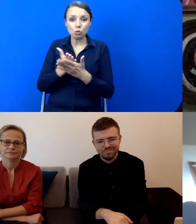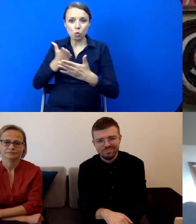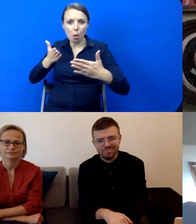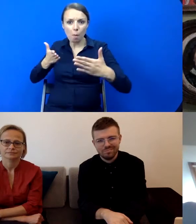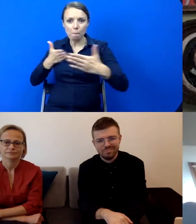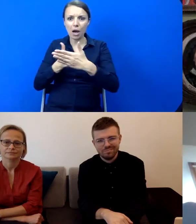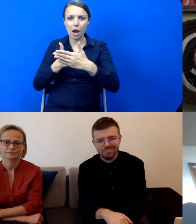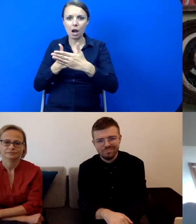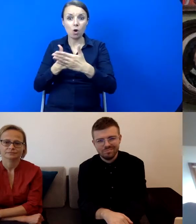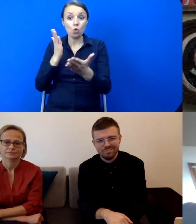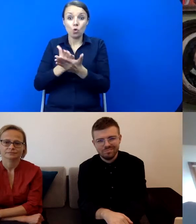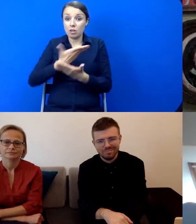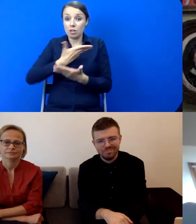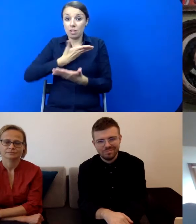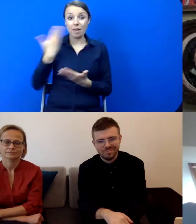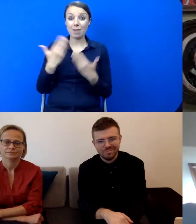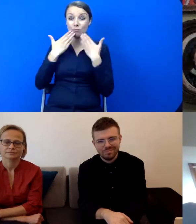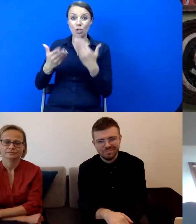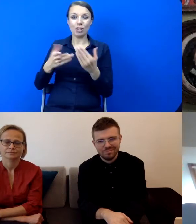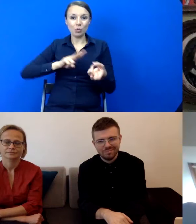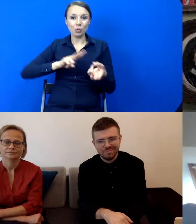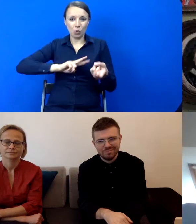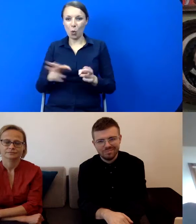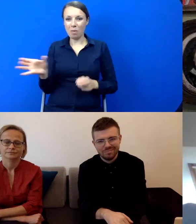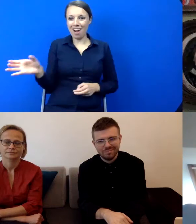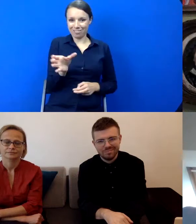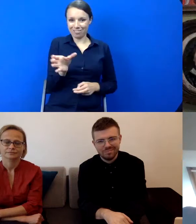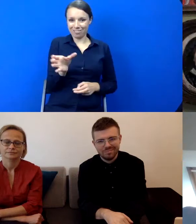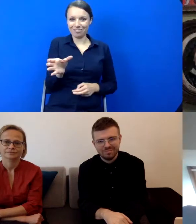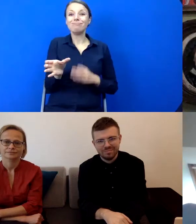momencie też nie występuje, więc to mówię z własnego punktu widzenia.